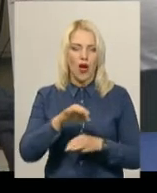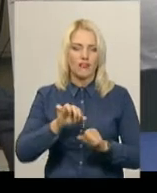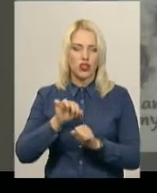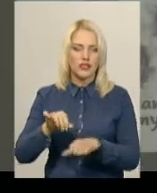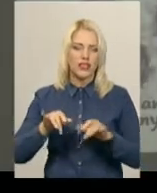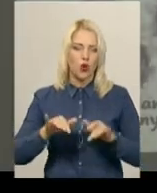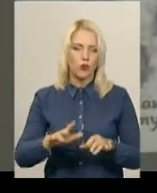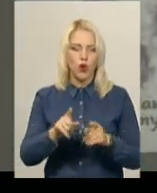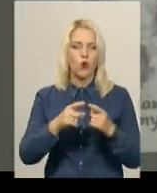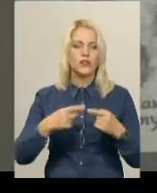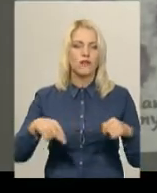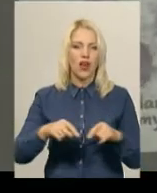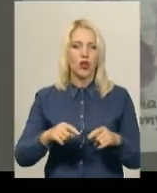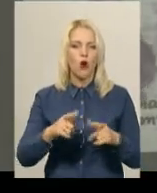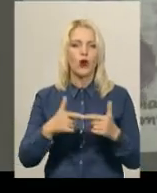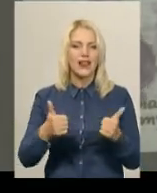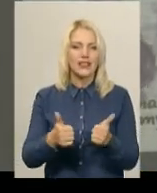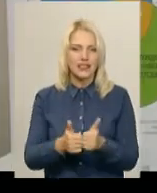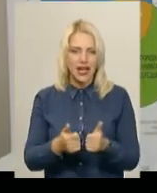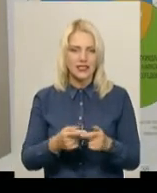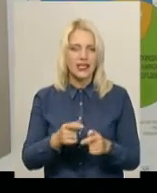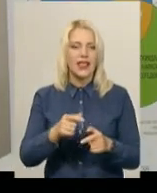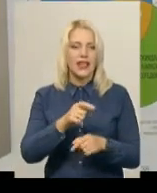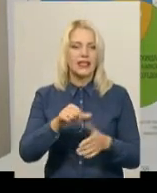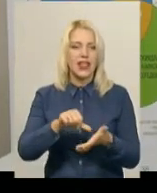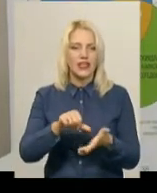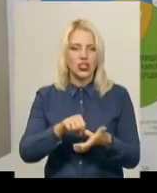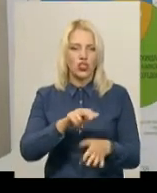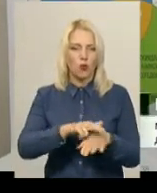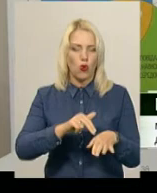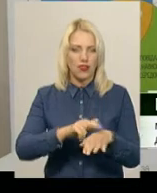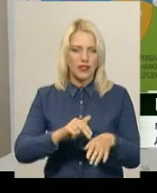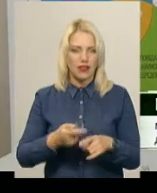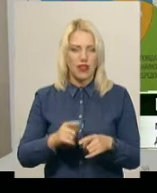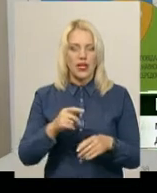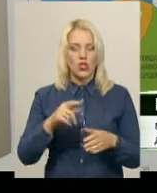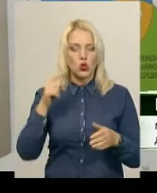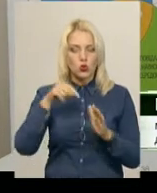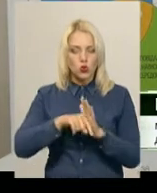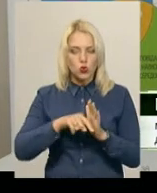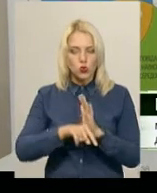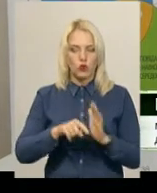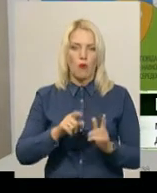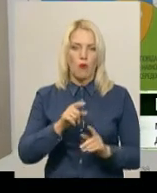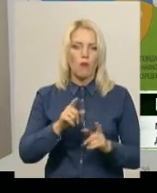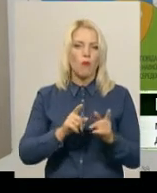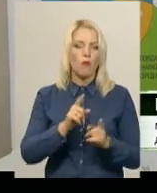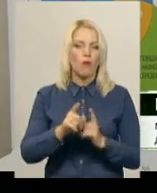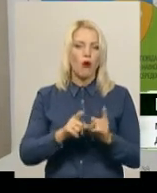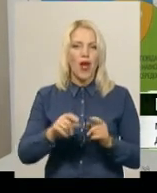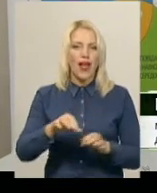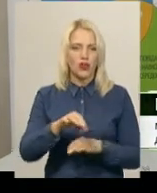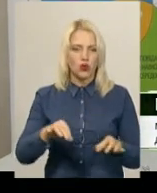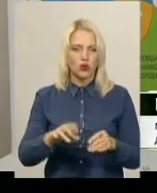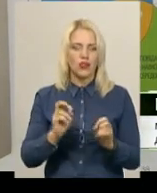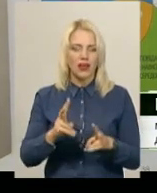організації дільничних офіцерів поліції на місцевому рівні». Суть проєкту полягає у тому, що дослідити, як реформа 2016 року